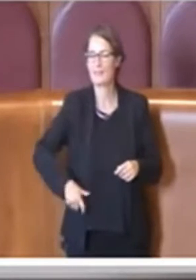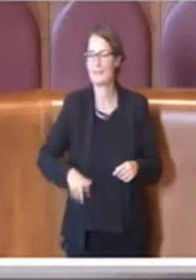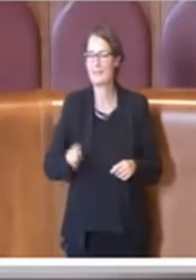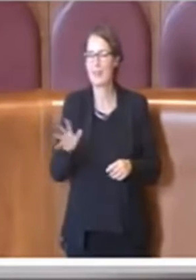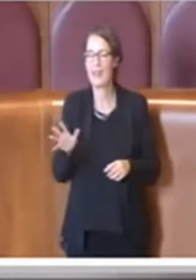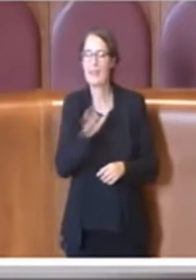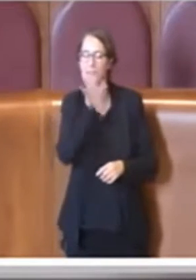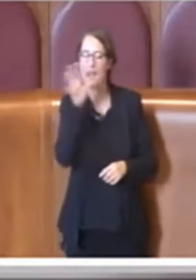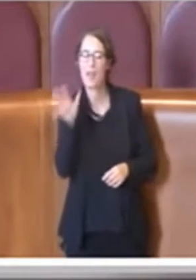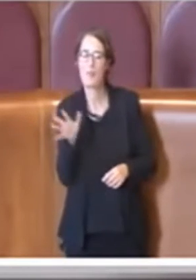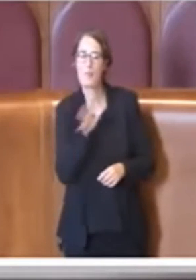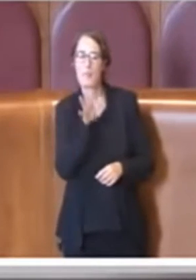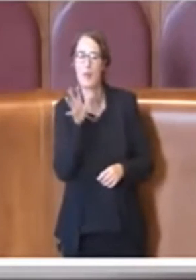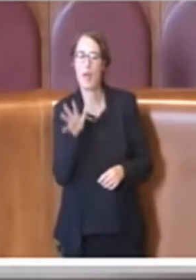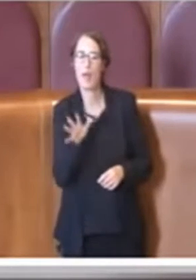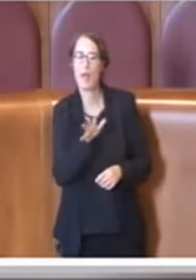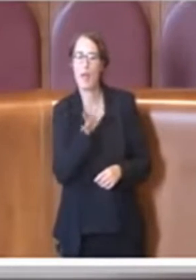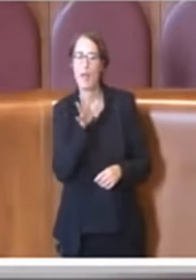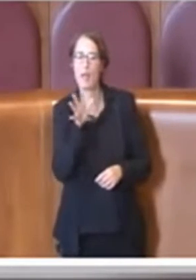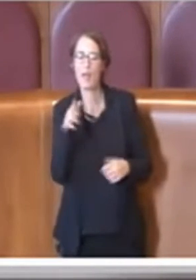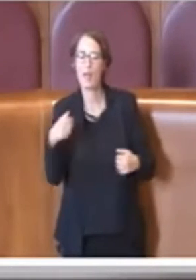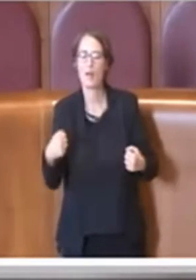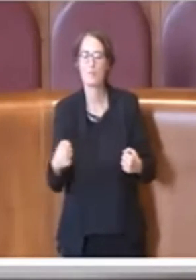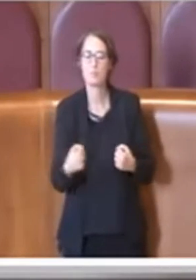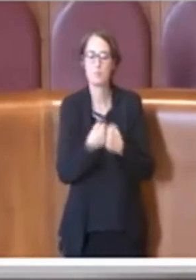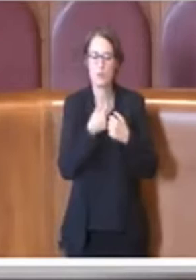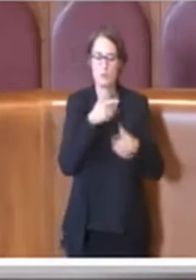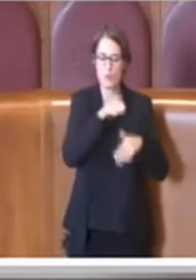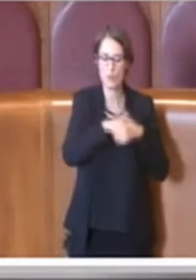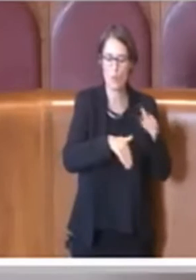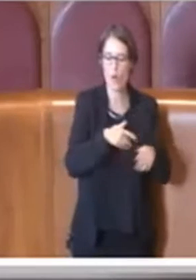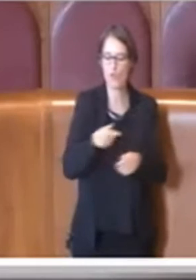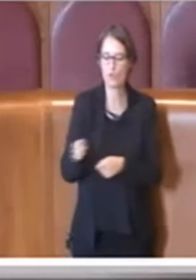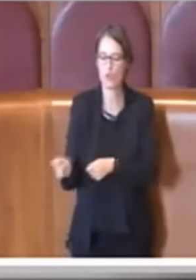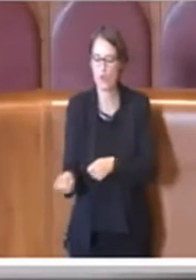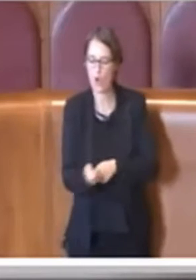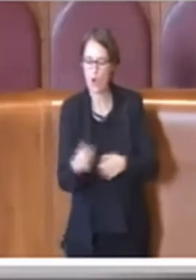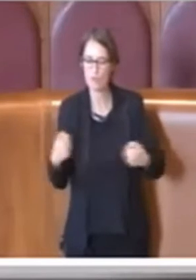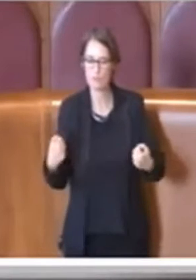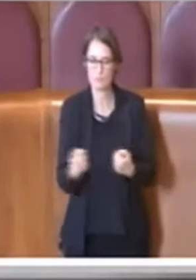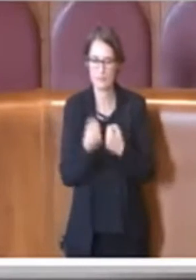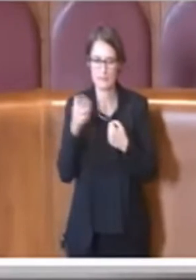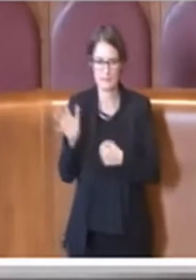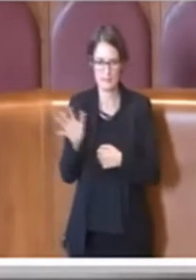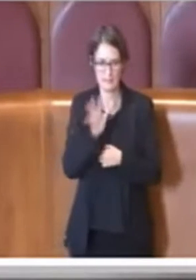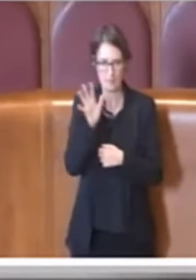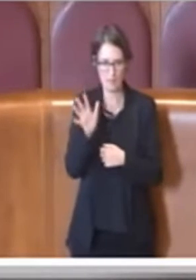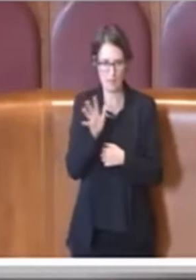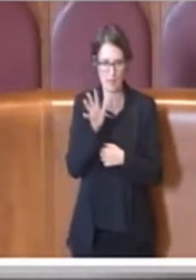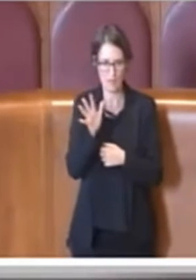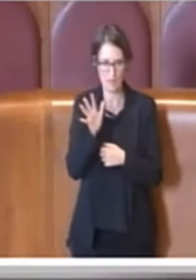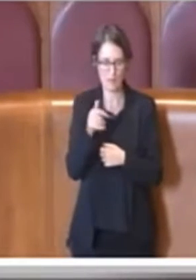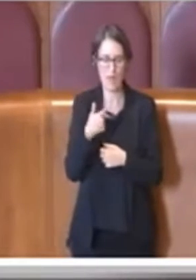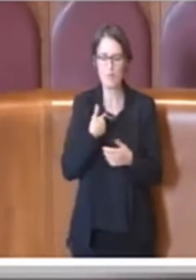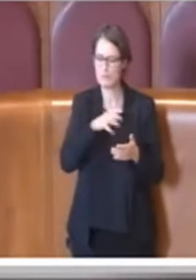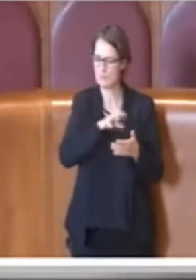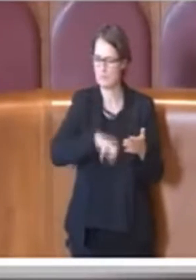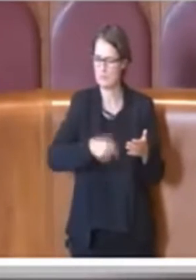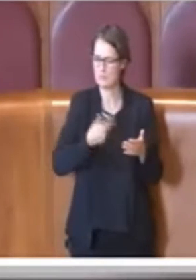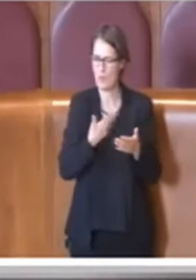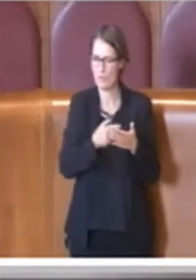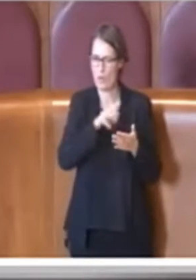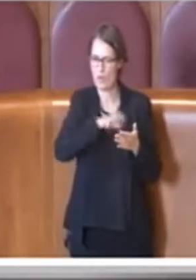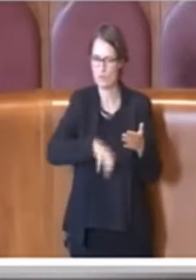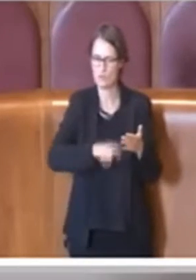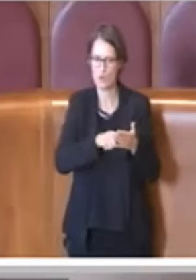la Ryder Cup, in quanto, come è anche riportato appunto nel testo della mozione, la Federazione Italiana